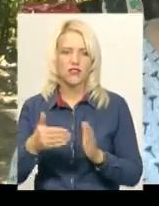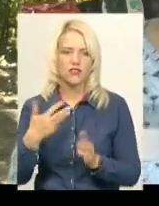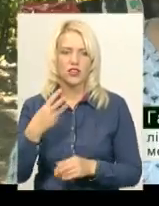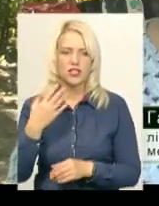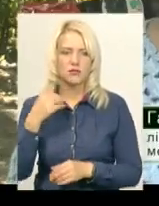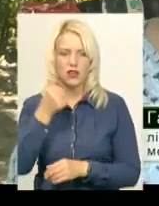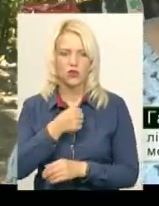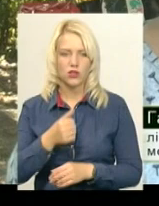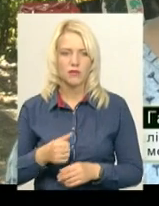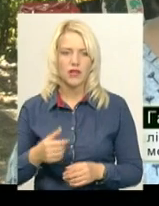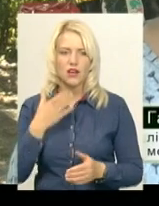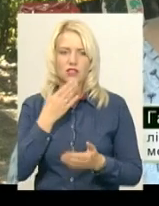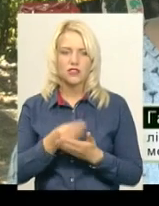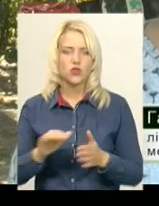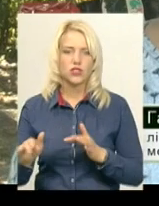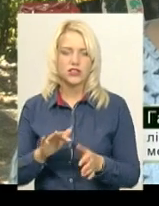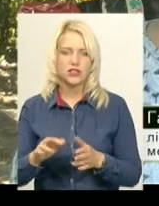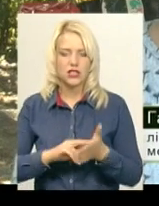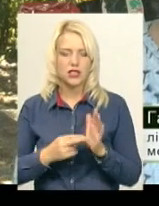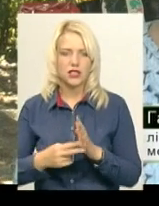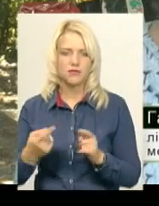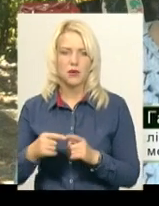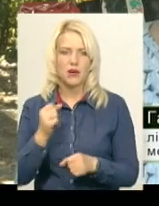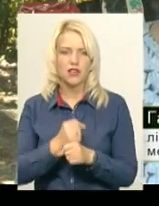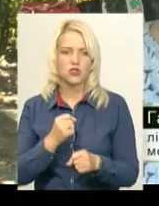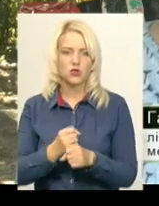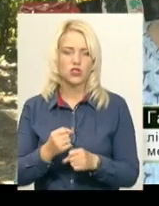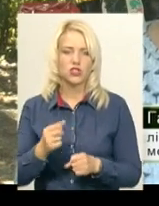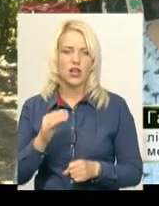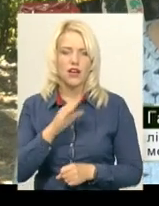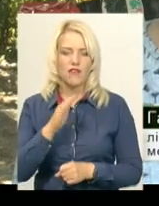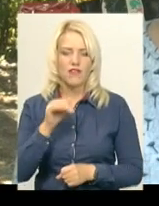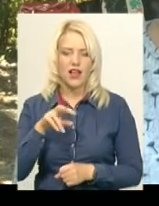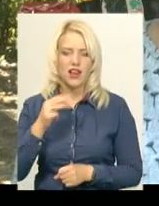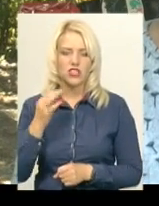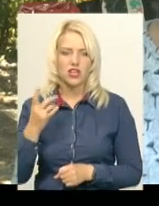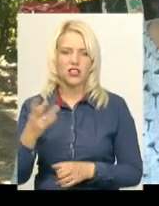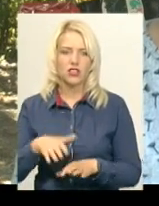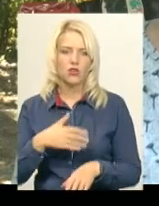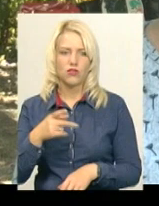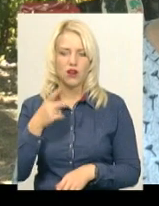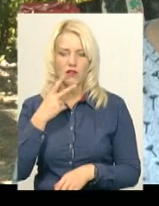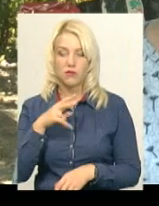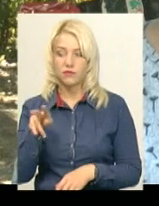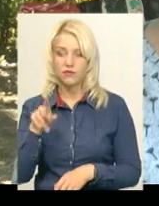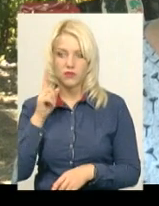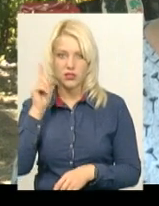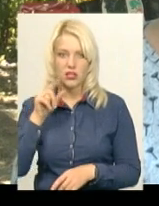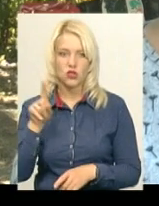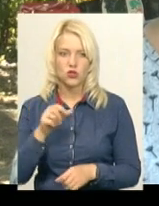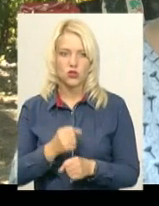Координую свої дії. Працюєш з фельдшером, який працює довго з тобою, то тільки подивився і знаєш, що йому робити.